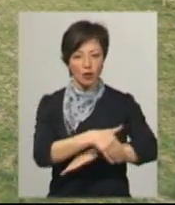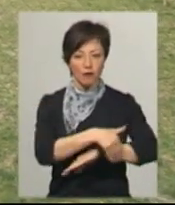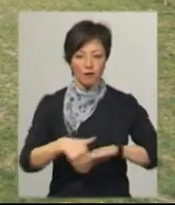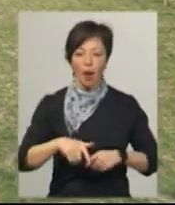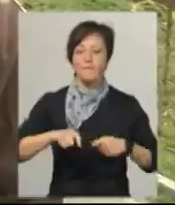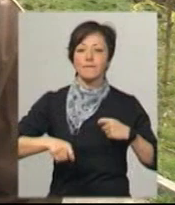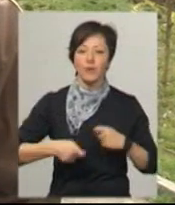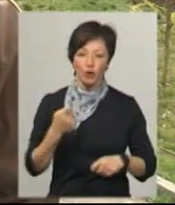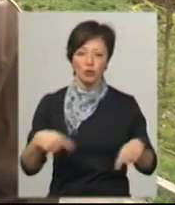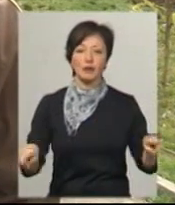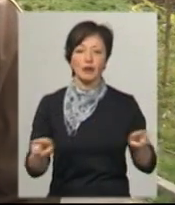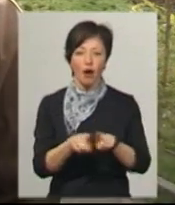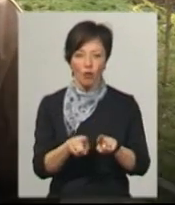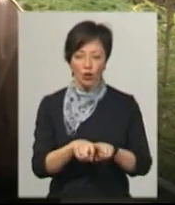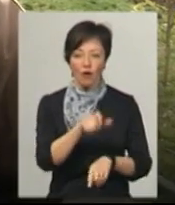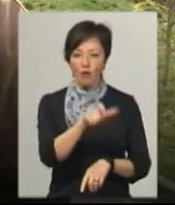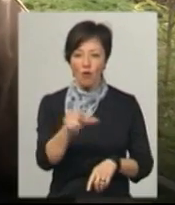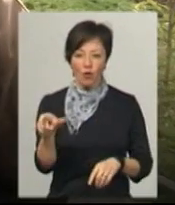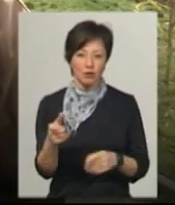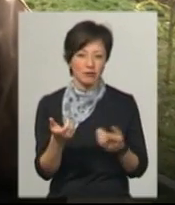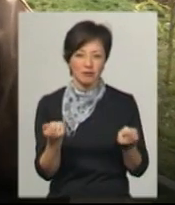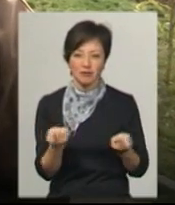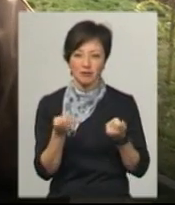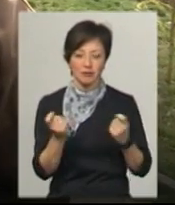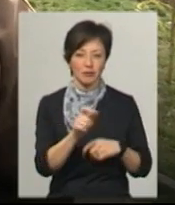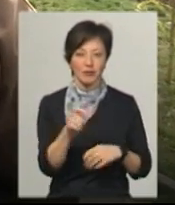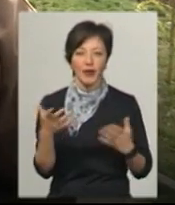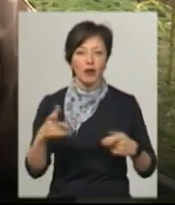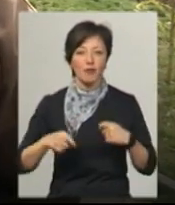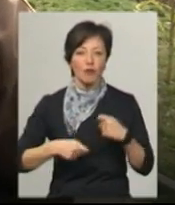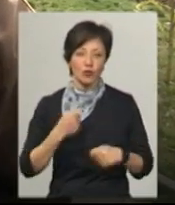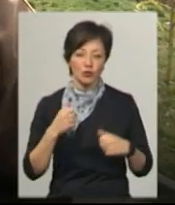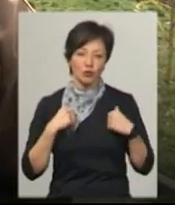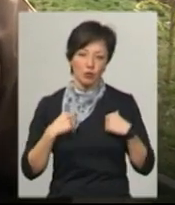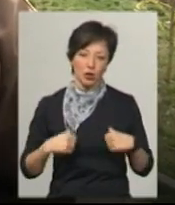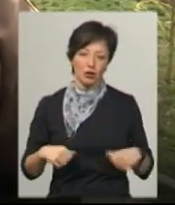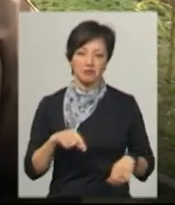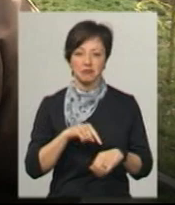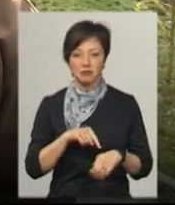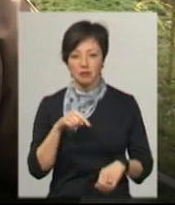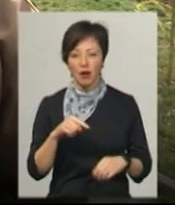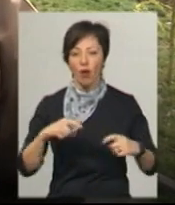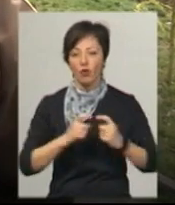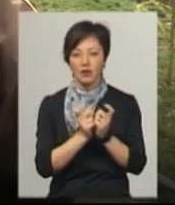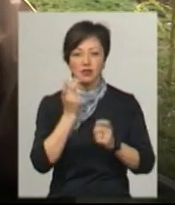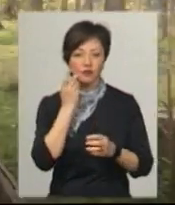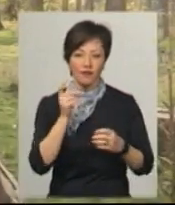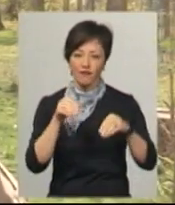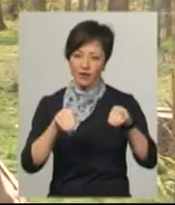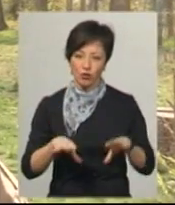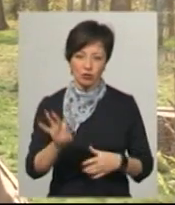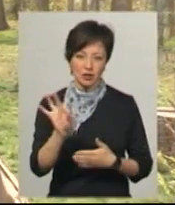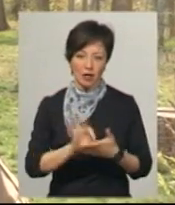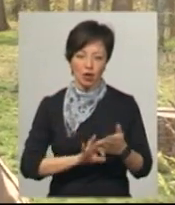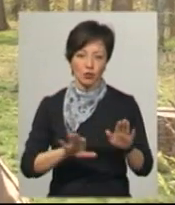також. Почті в городі немає людей, які були правопорушені, то спокійно реагували, і конфлікт завжди вирішується на місці.